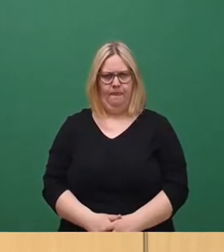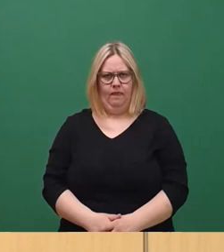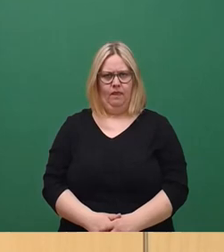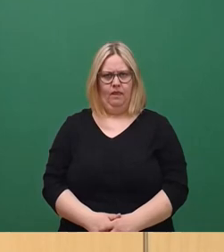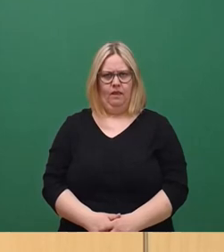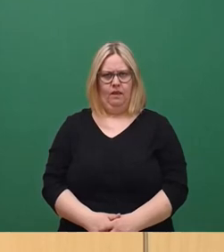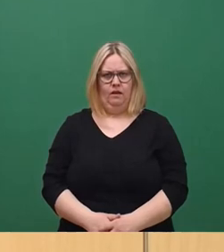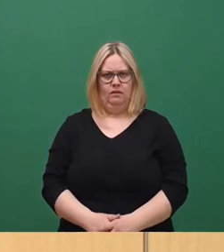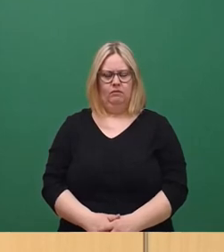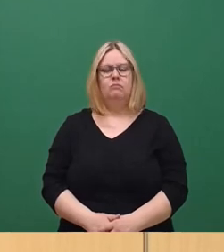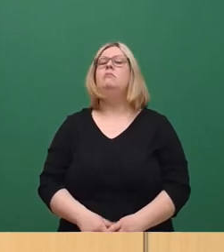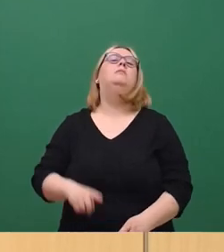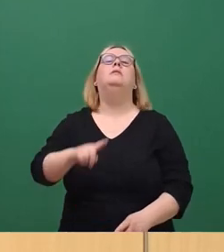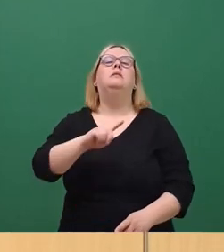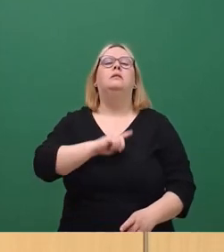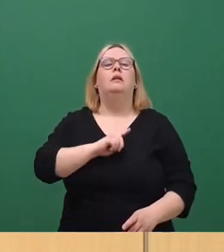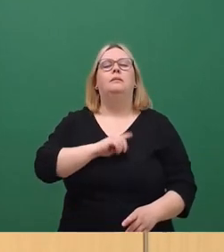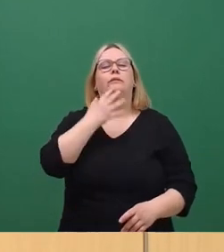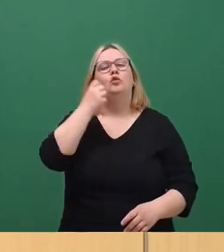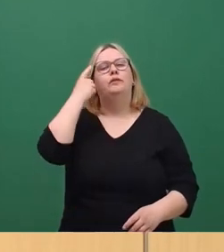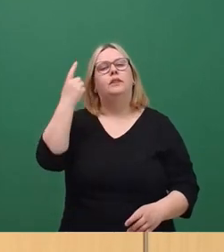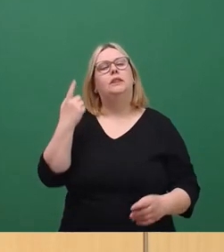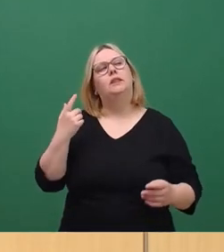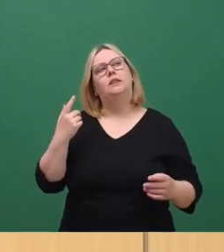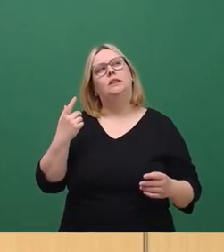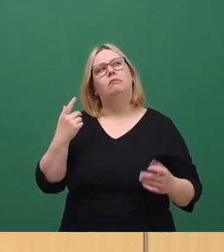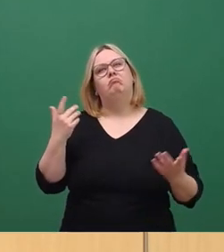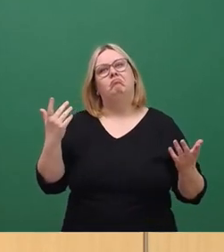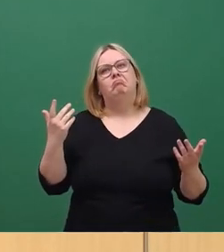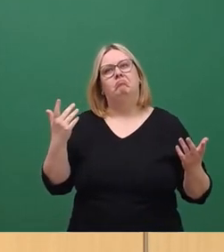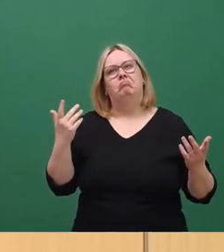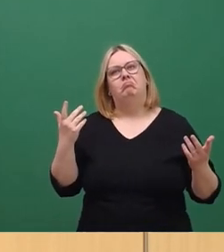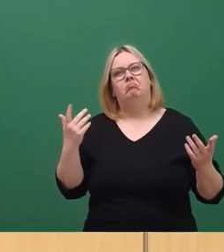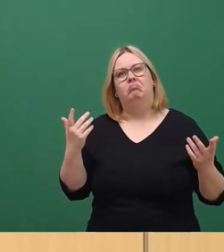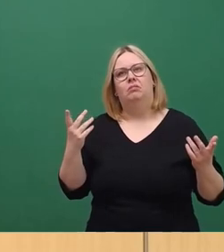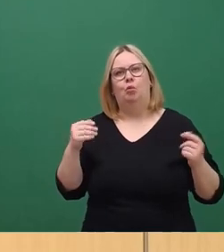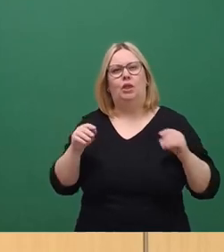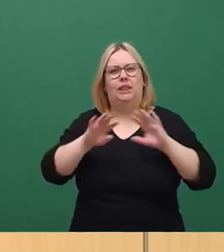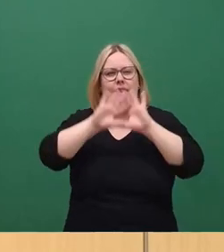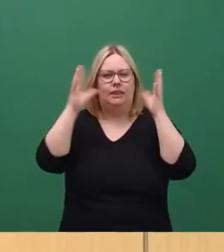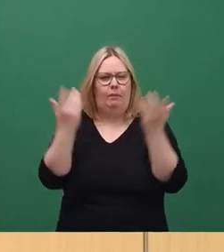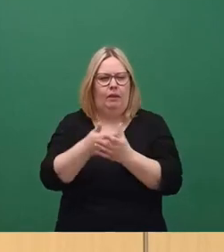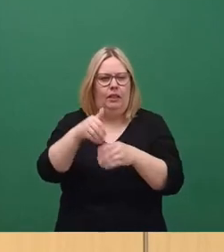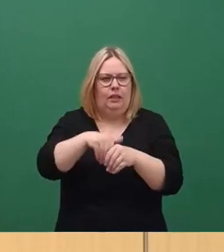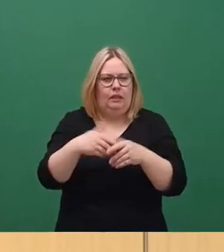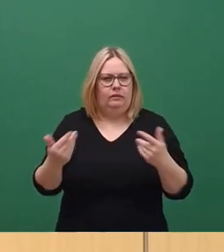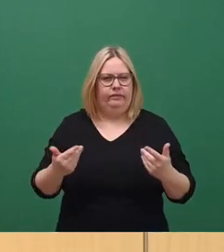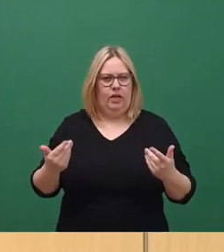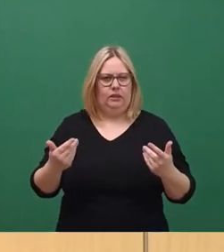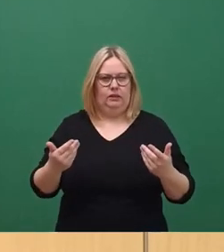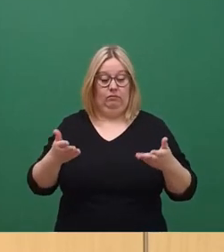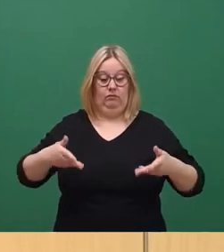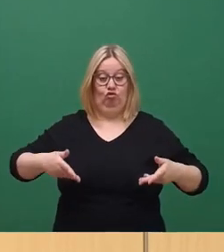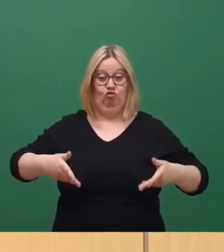Worüber ich gerne Klarheit wüsste, ist, was dort eigentlich als Sachgesamtheit gilt. Die Straße, wo wir